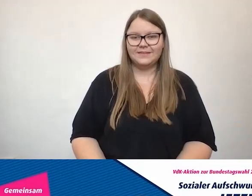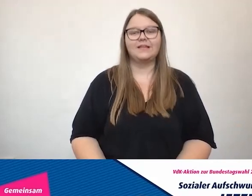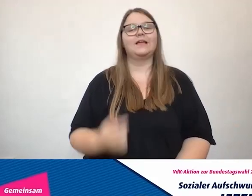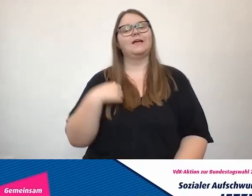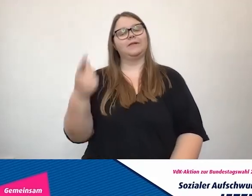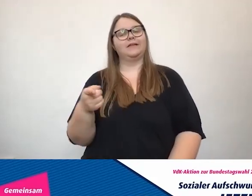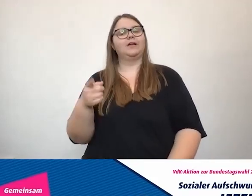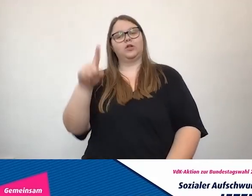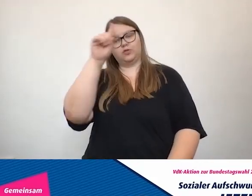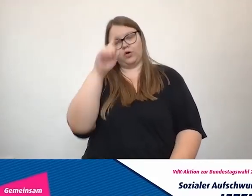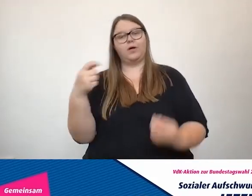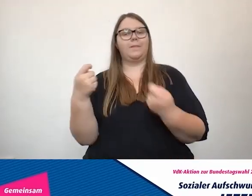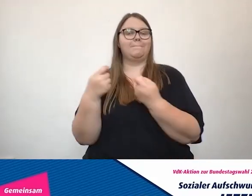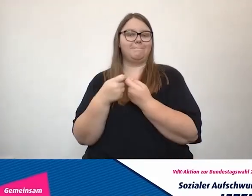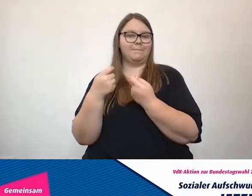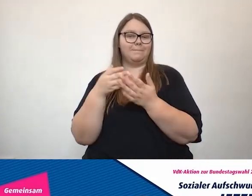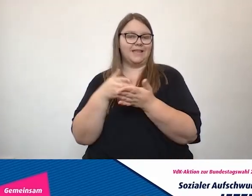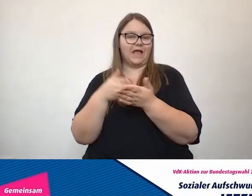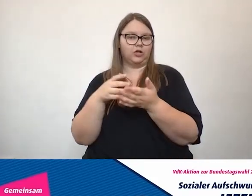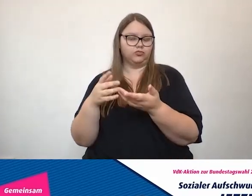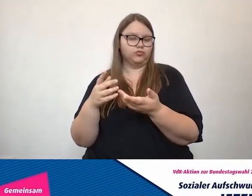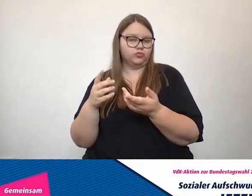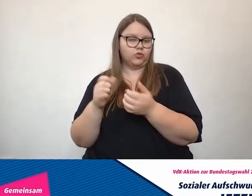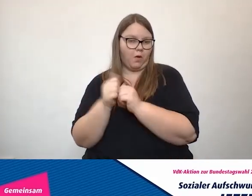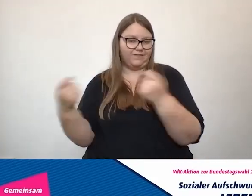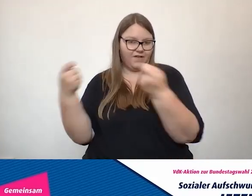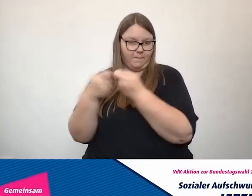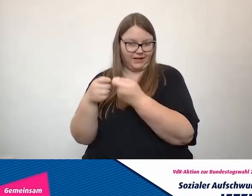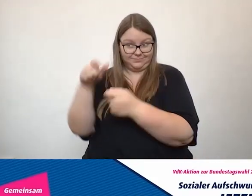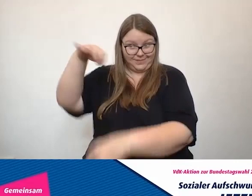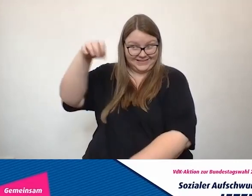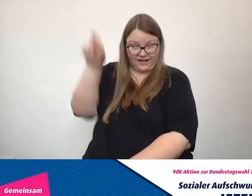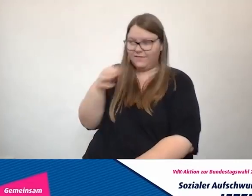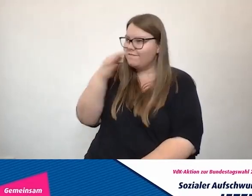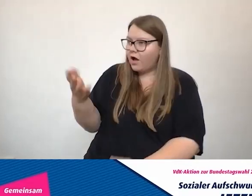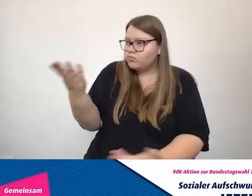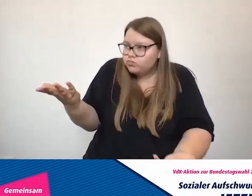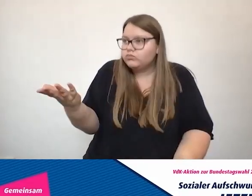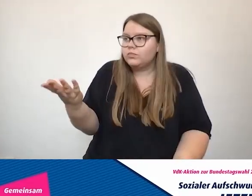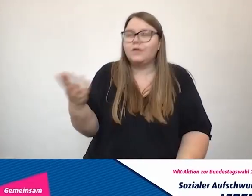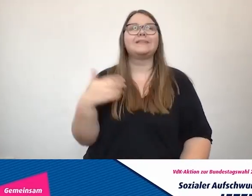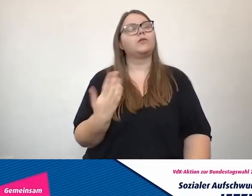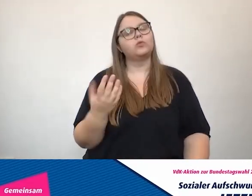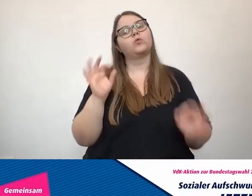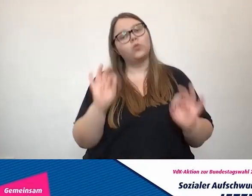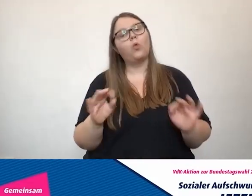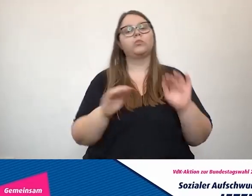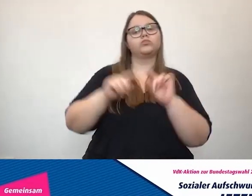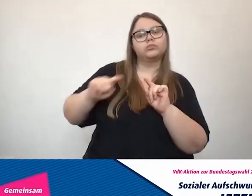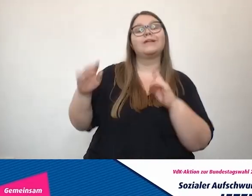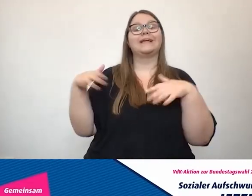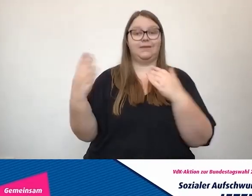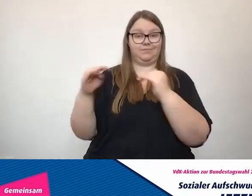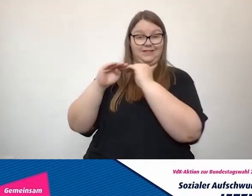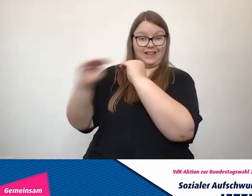Deutschen Behindertensportverband fragen würde, der würde sagen, das ist doch eine ganz gute Bilanz. Es gibt halt auch viele starke und große